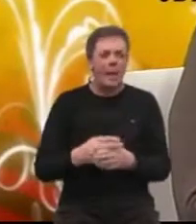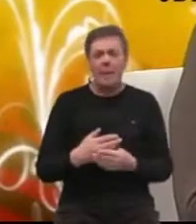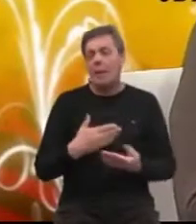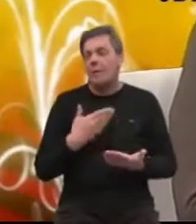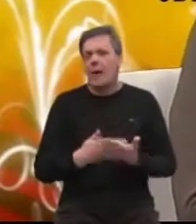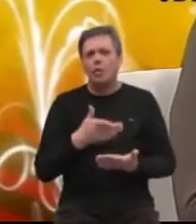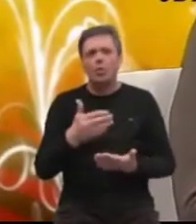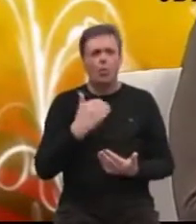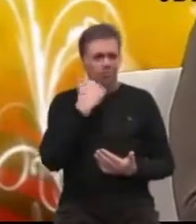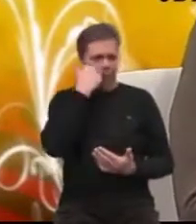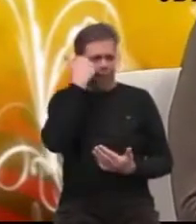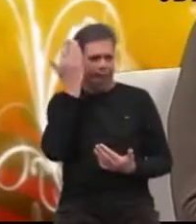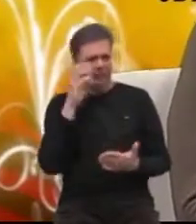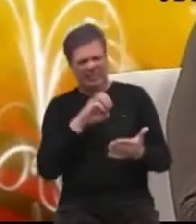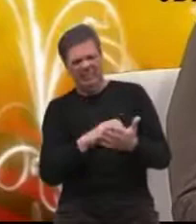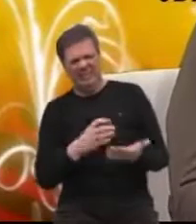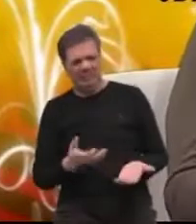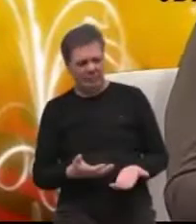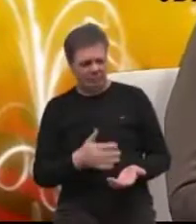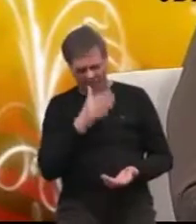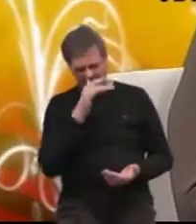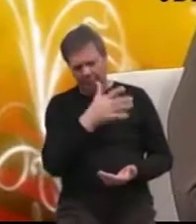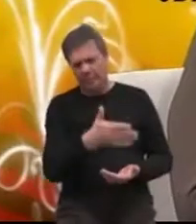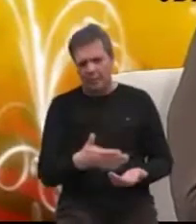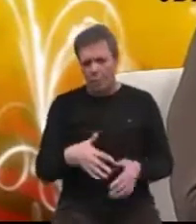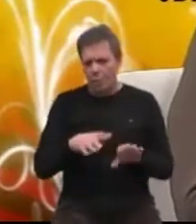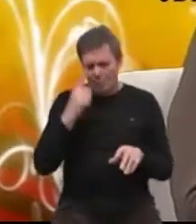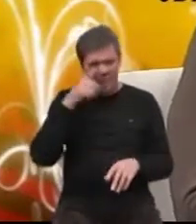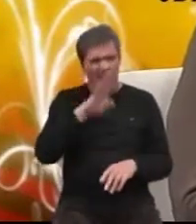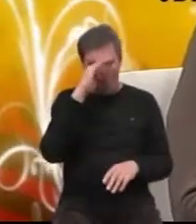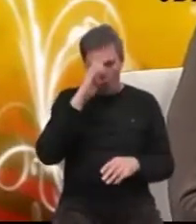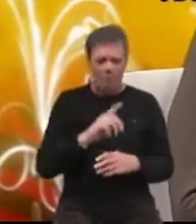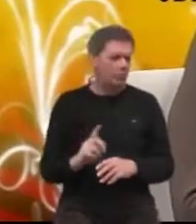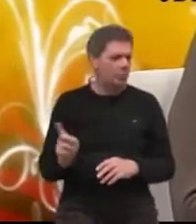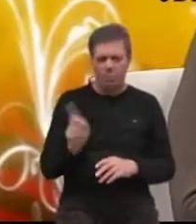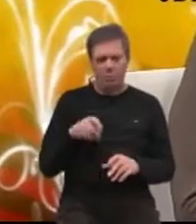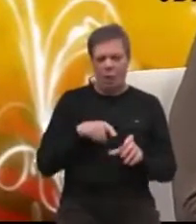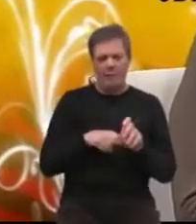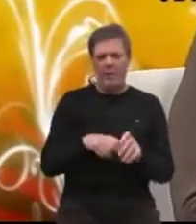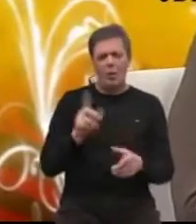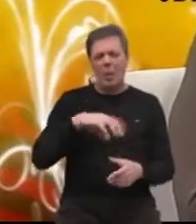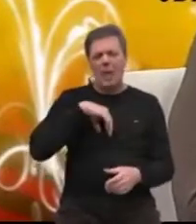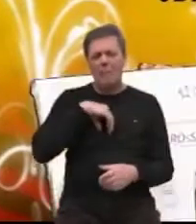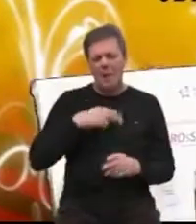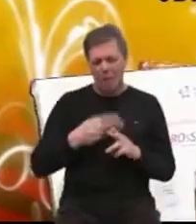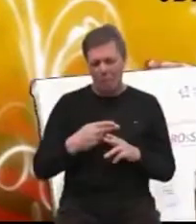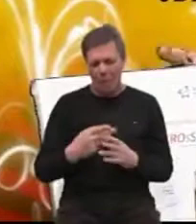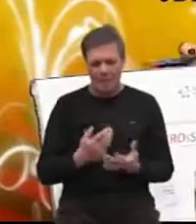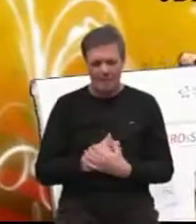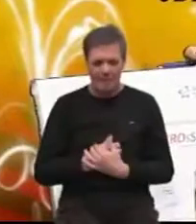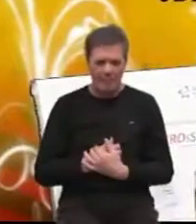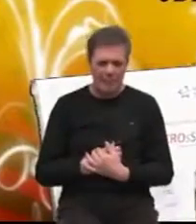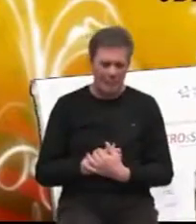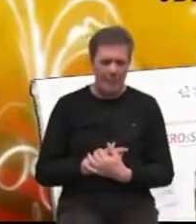jer je to stigma na tome. To onda vele, pa onda hoće misliti ljudi da je on lud. To nema veze sa... To nije psihička bolest. Da, dakle, imamo tu jedan...